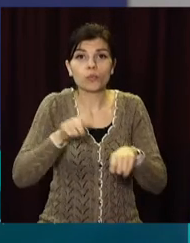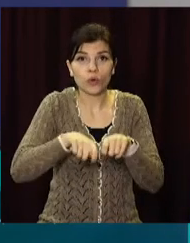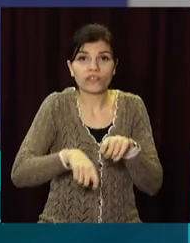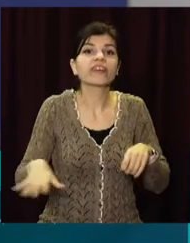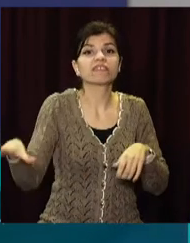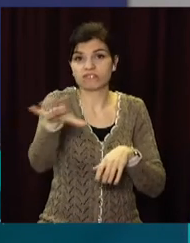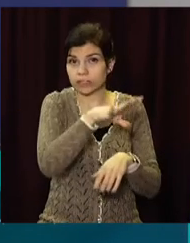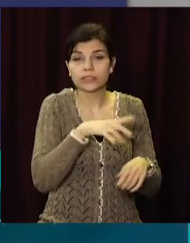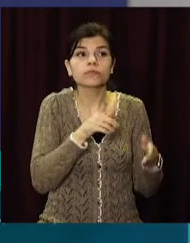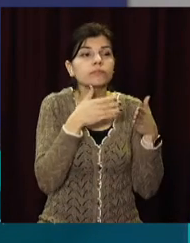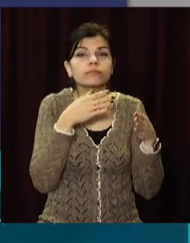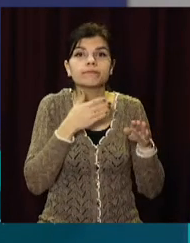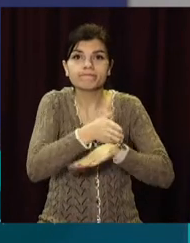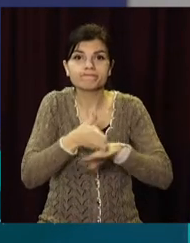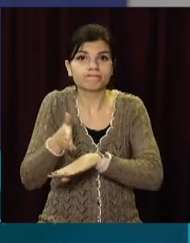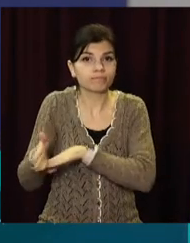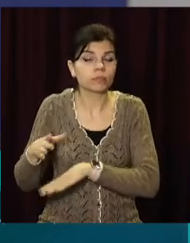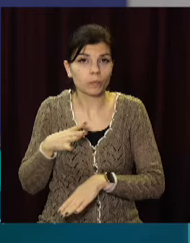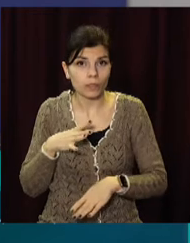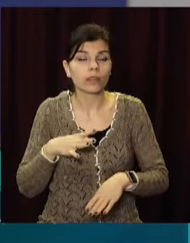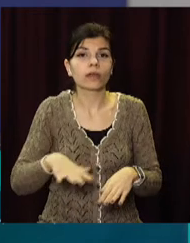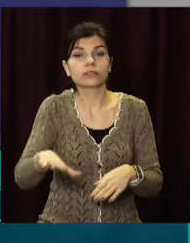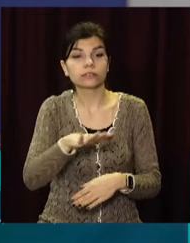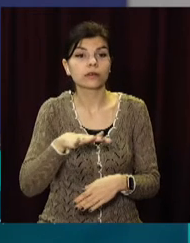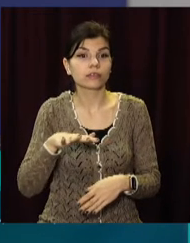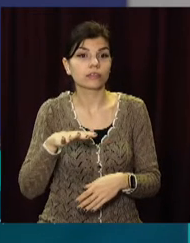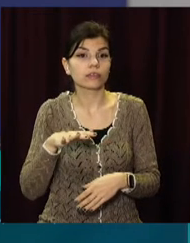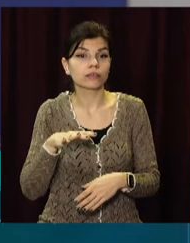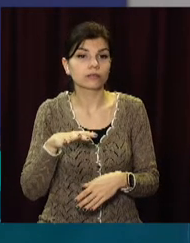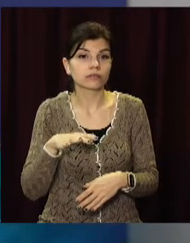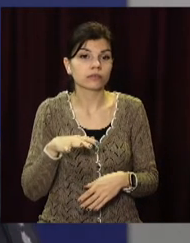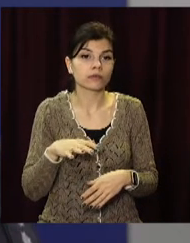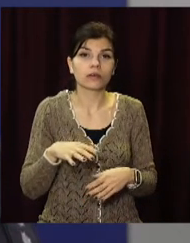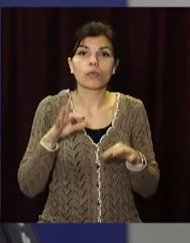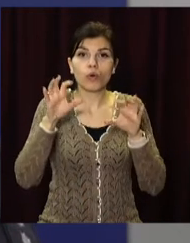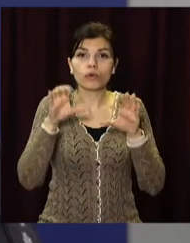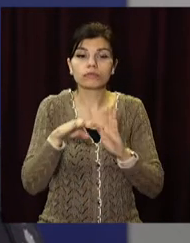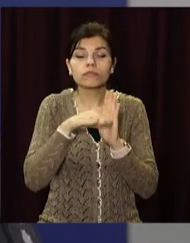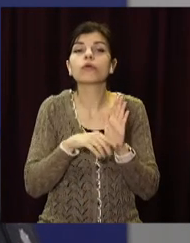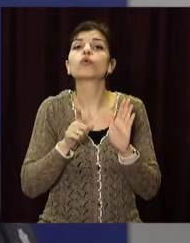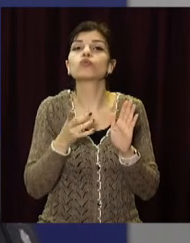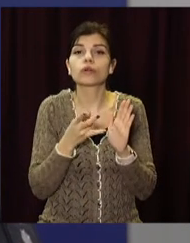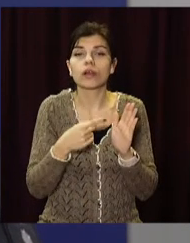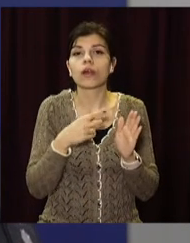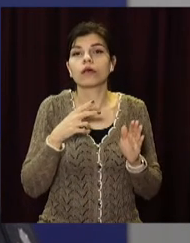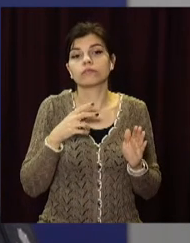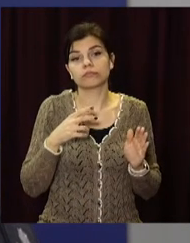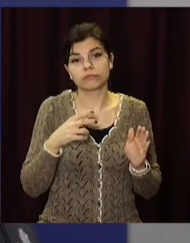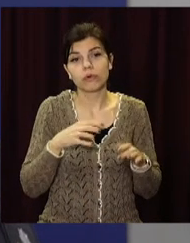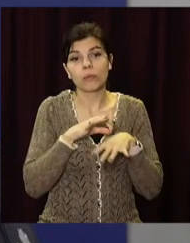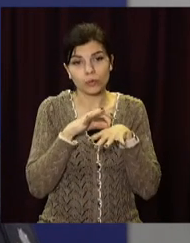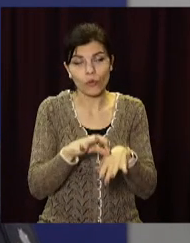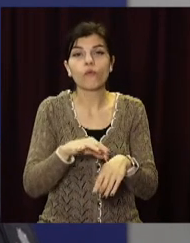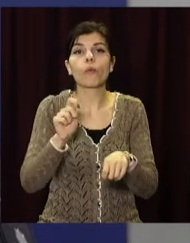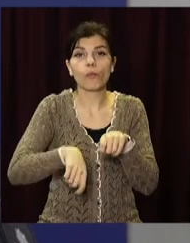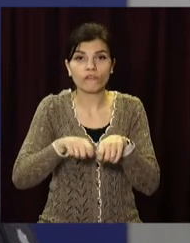усі об'єкти. Далі будуть перевірятися дані заклади. В межах чинного законодавства, в межах повноважень, так само проводимо